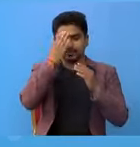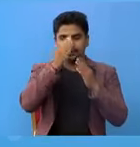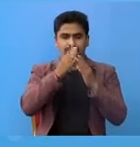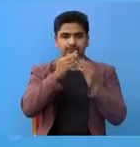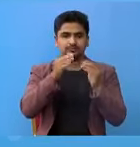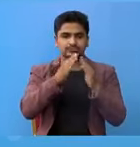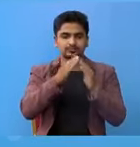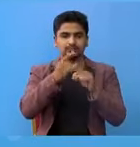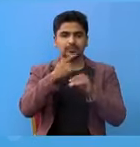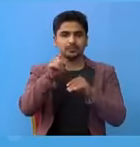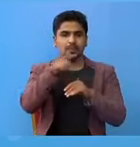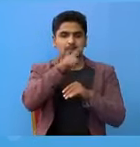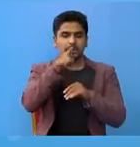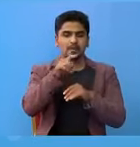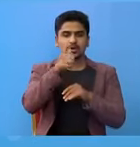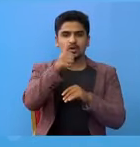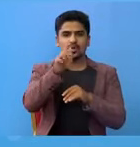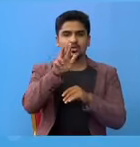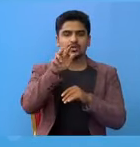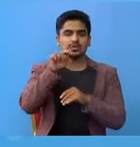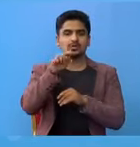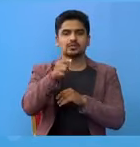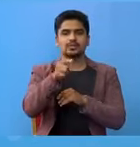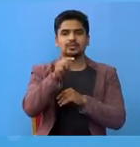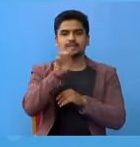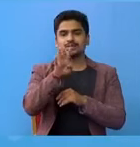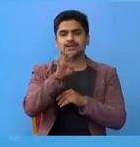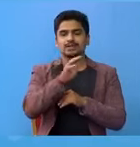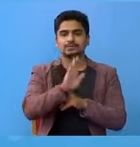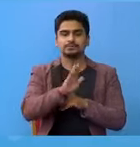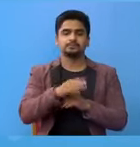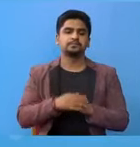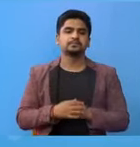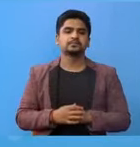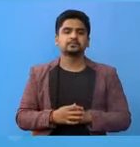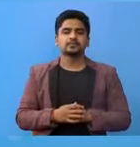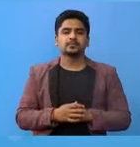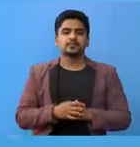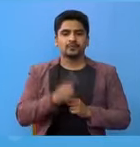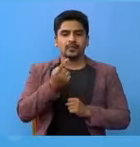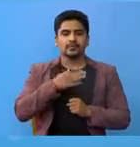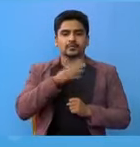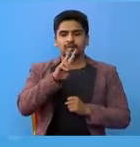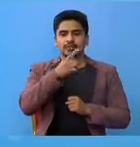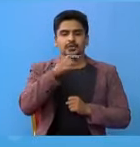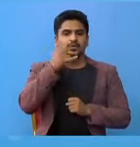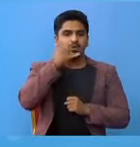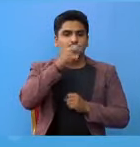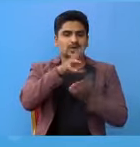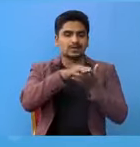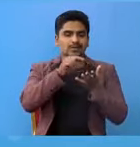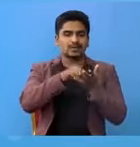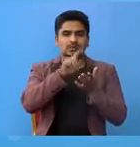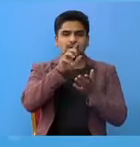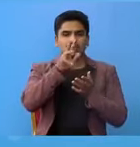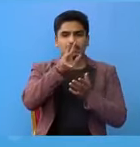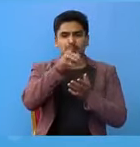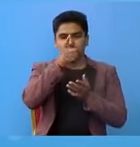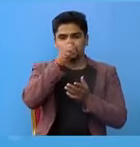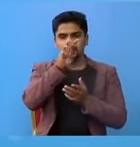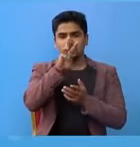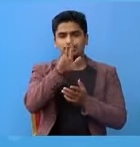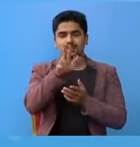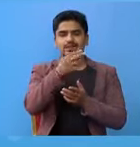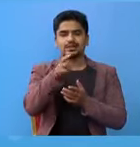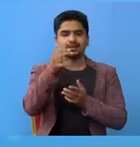जम्मा परत साथ और सठी दसमलाब चाहर चाहां अमरो द्विवाटा कॉल सेंटर वाटा नाव से अर्थिस वेक्ति ले